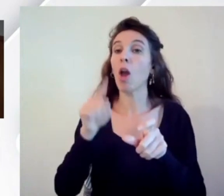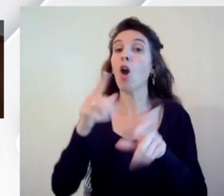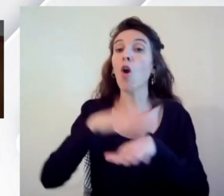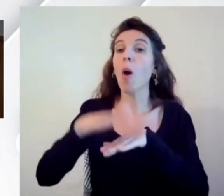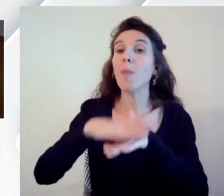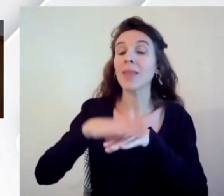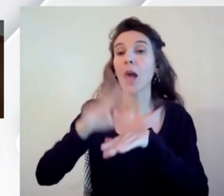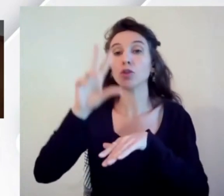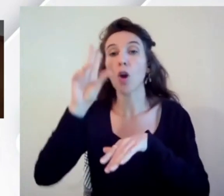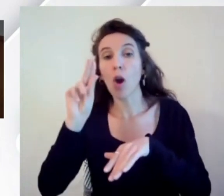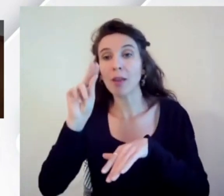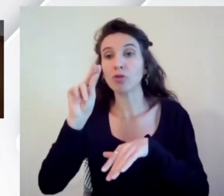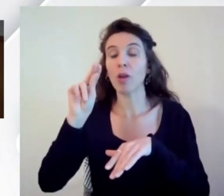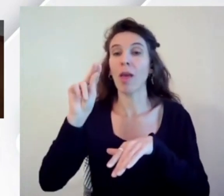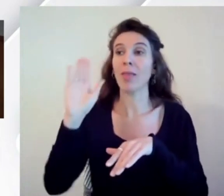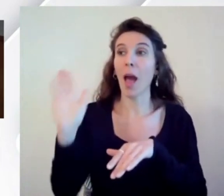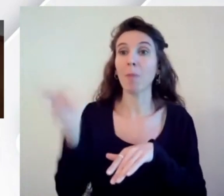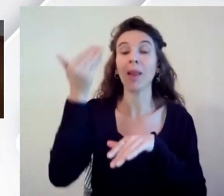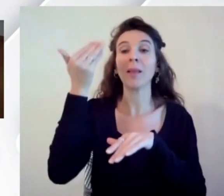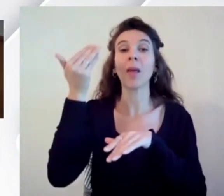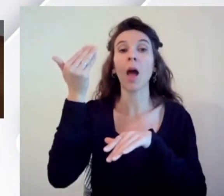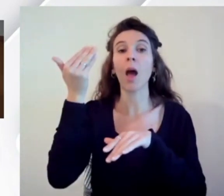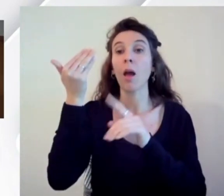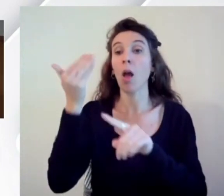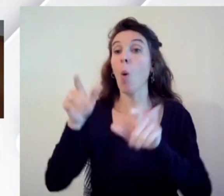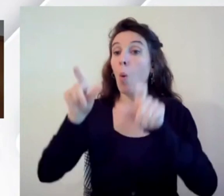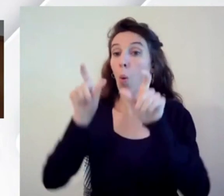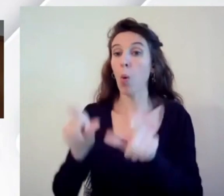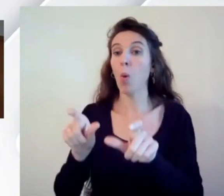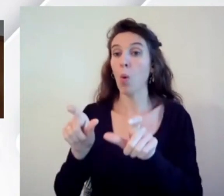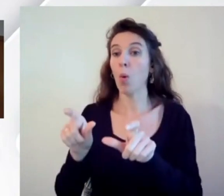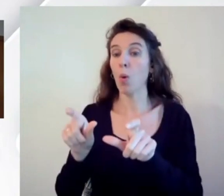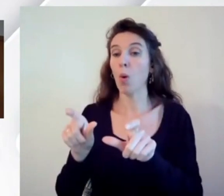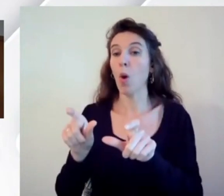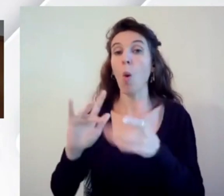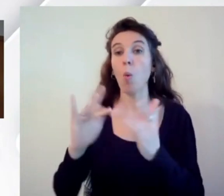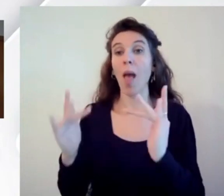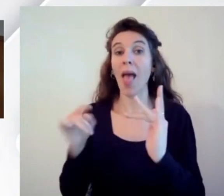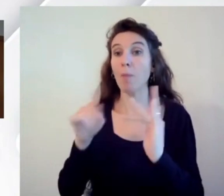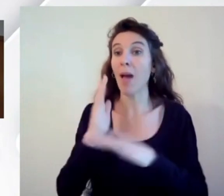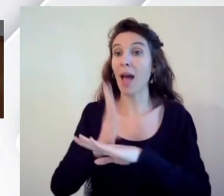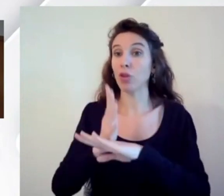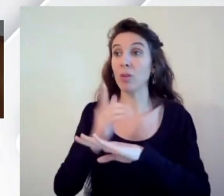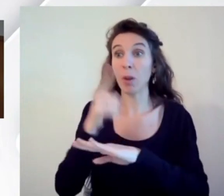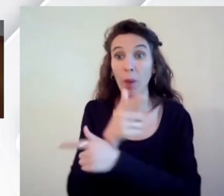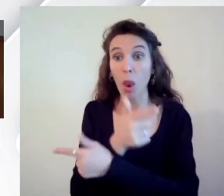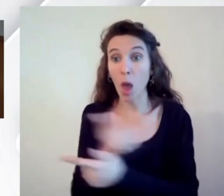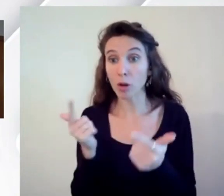conoscenze delle abilità e delle competenze che riguardano il web accessibile